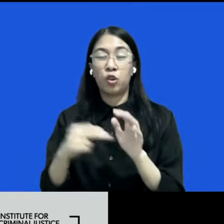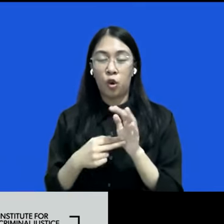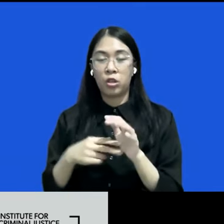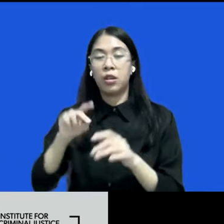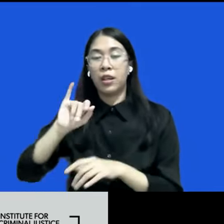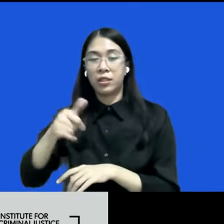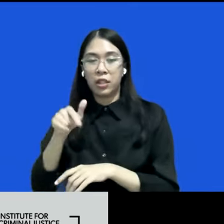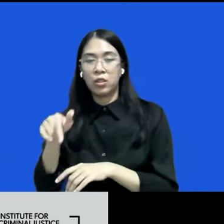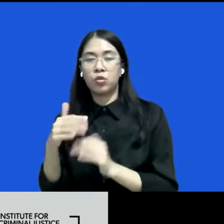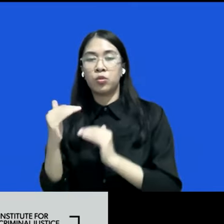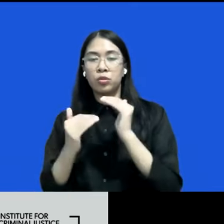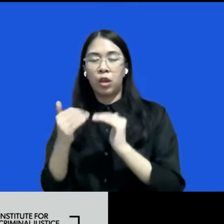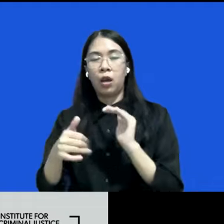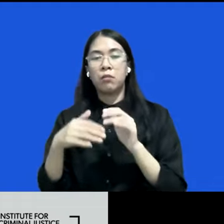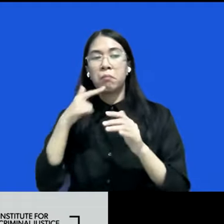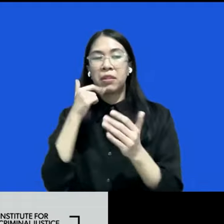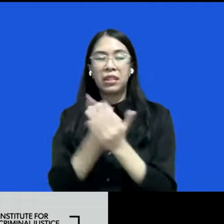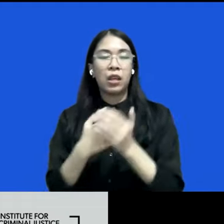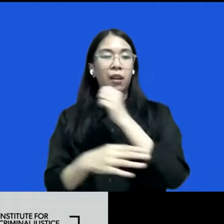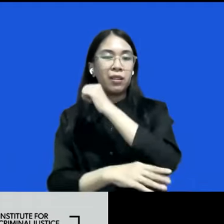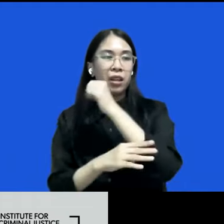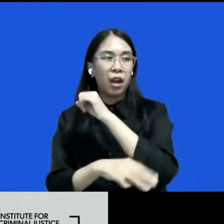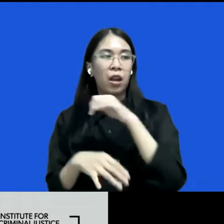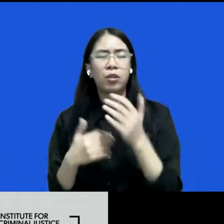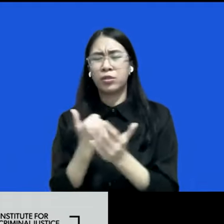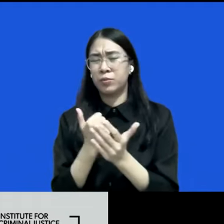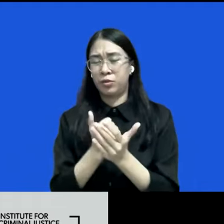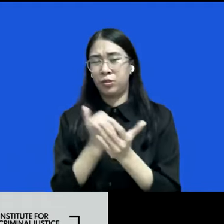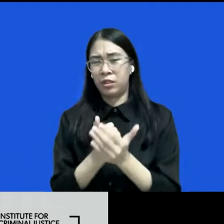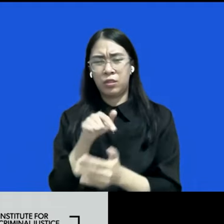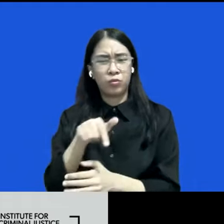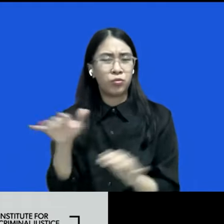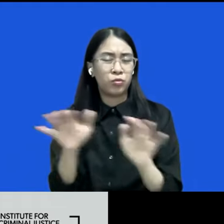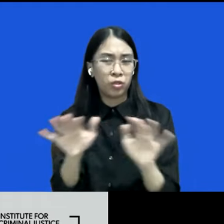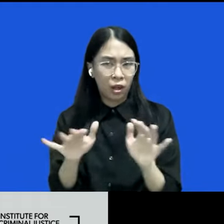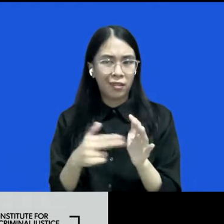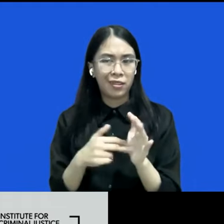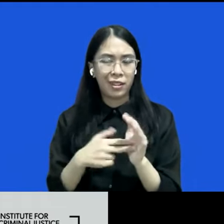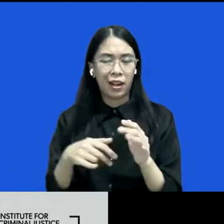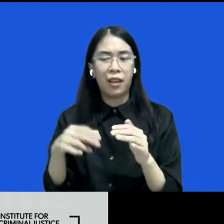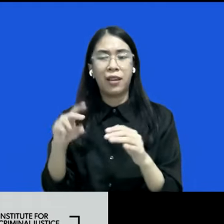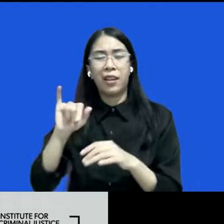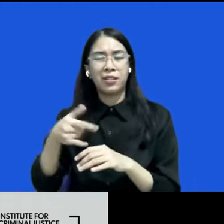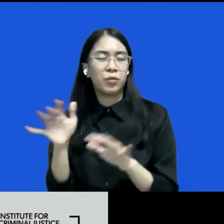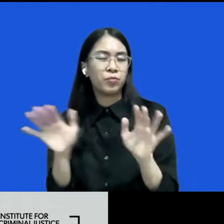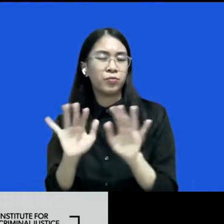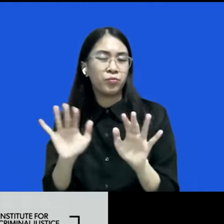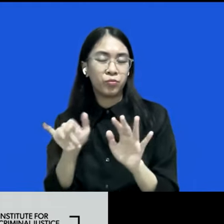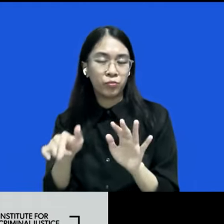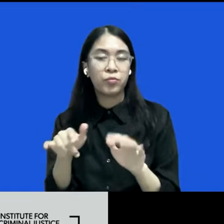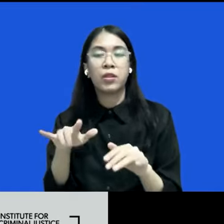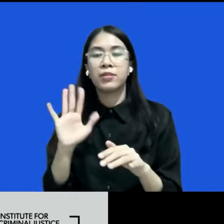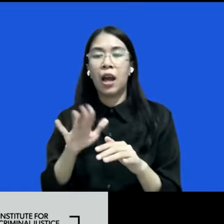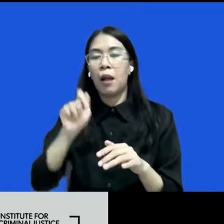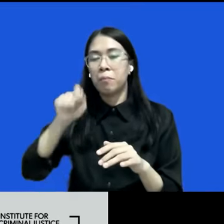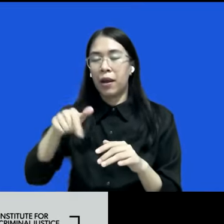kepentingan negara kepentingan yang sebenarnya bukan itu nilai-nilai restoratif jasis jadi jangan gunakanlah jargon itu